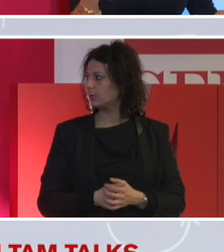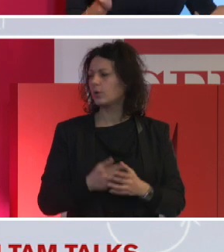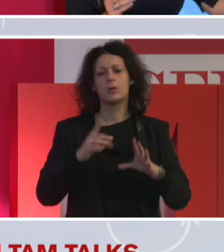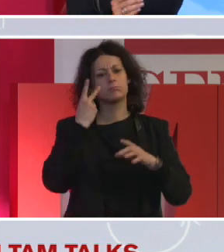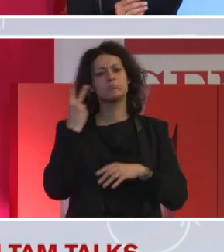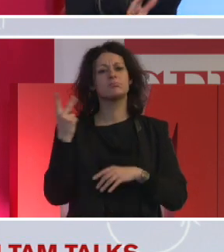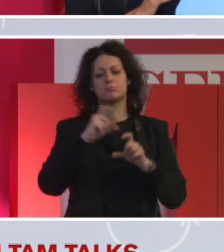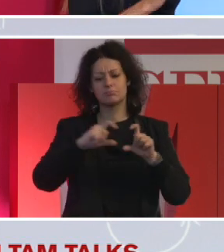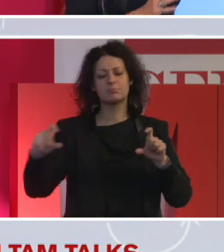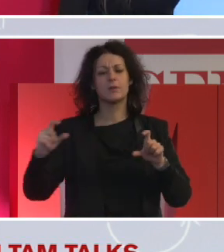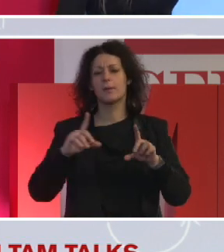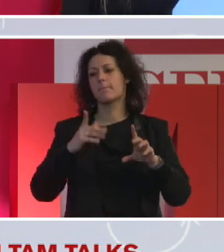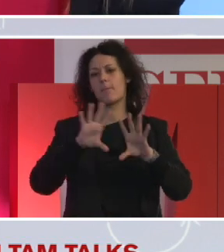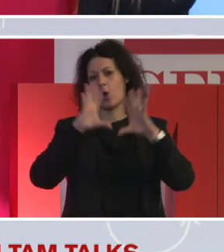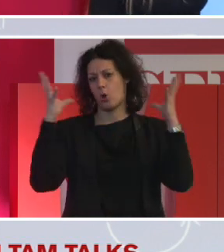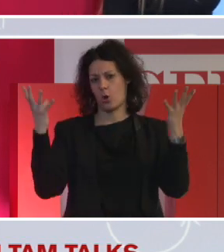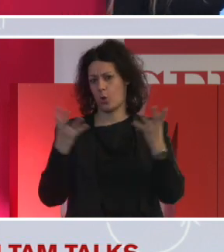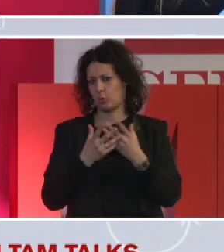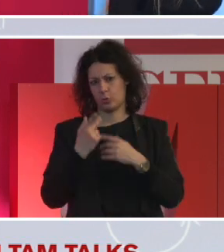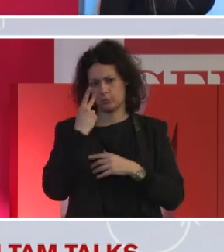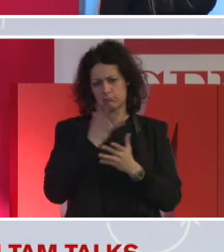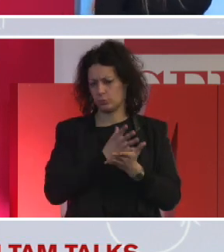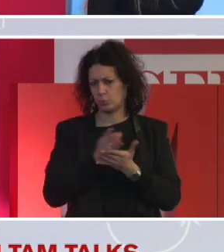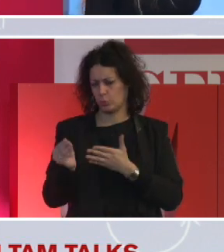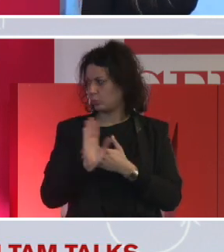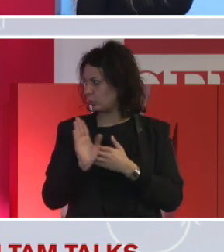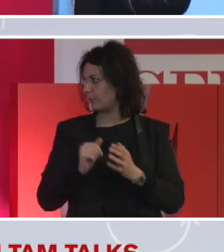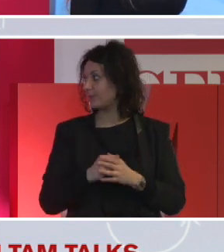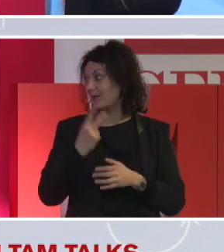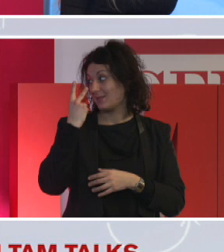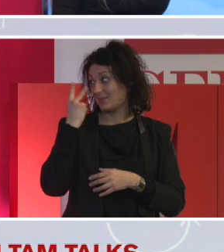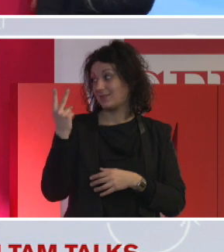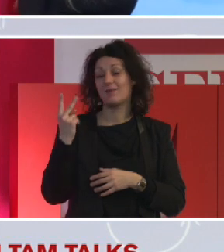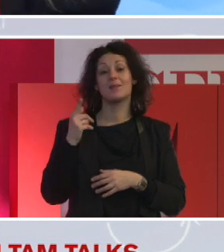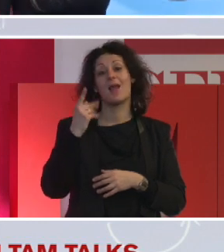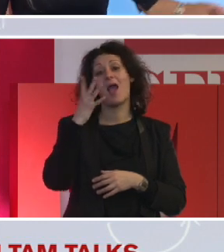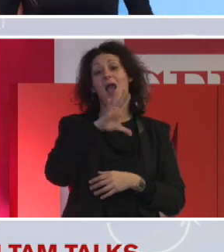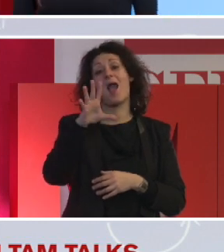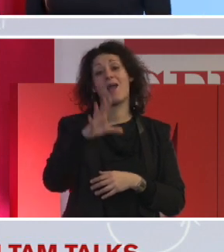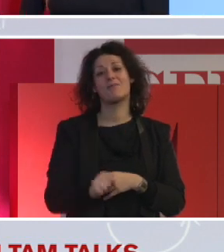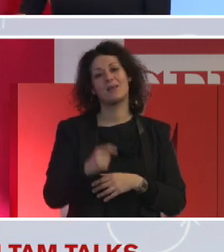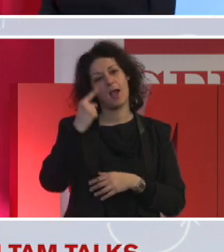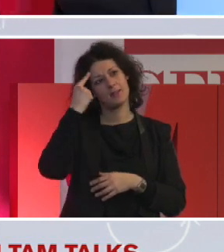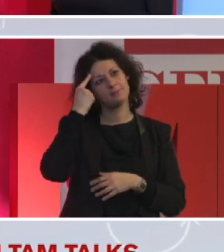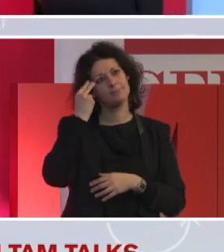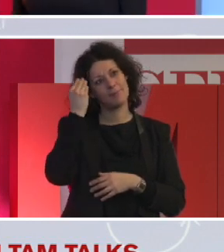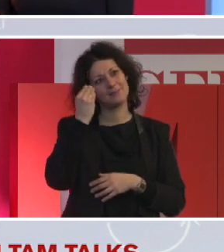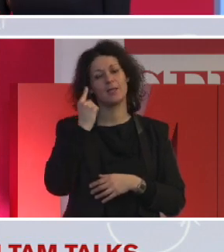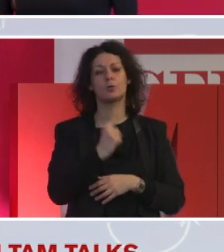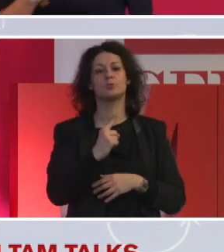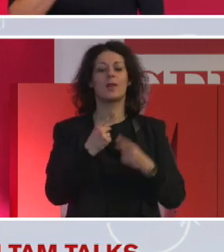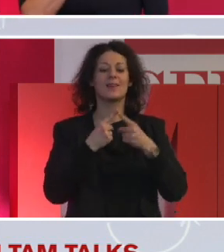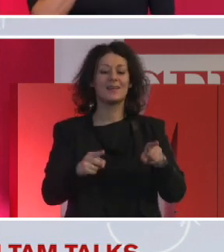vedete, tutte le regioni, chiaramente la diversità etnica è abbastanza più importante in Africa come nel Nord America. Sono delle realtà,